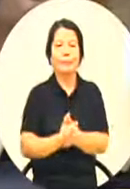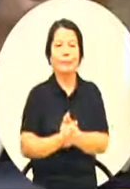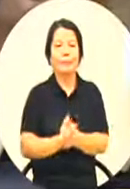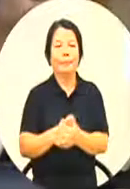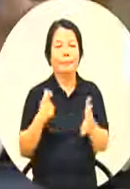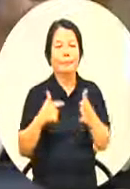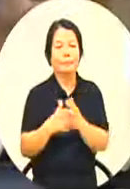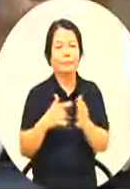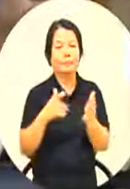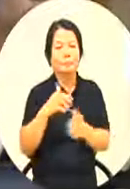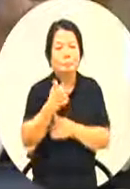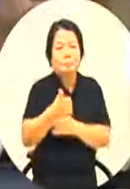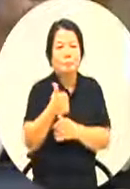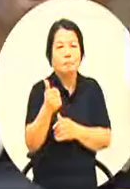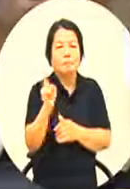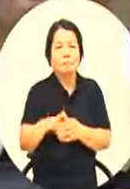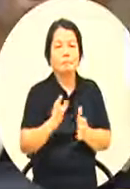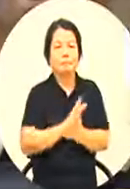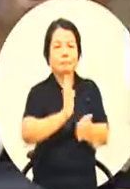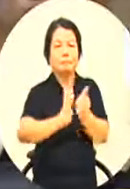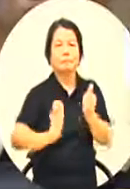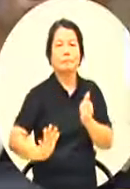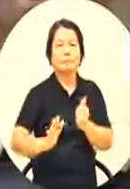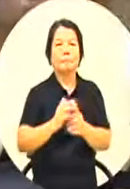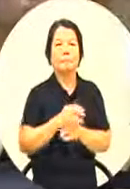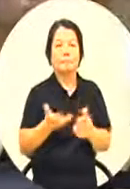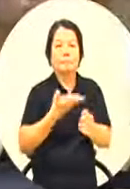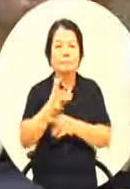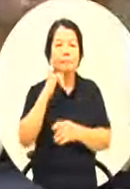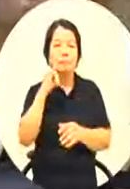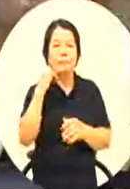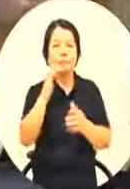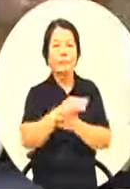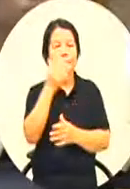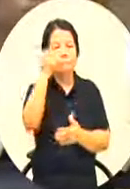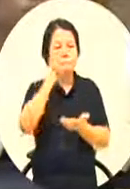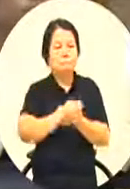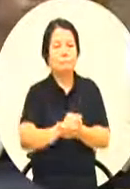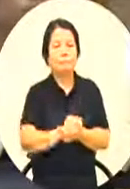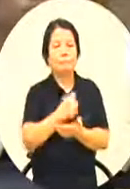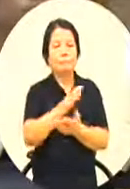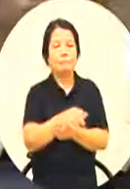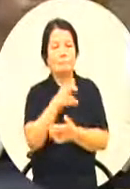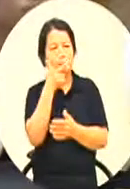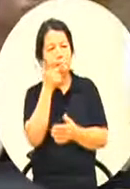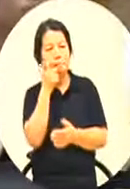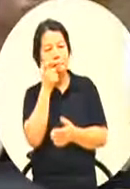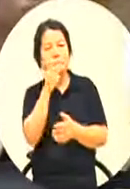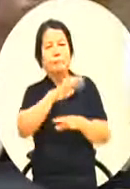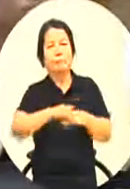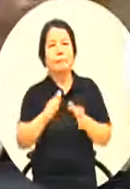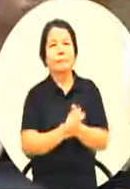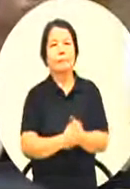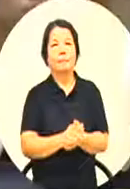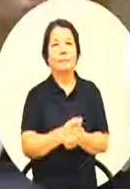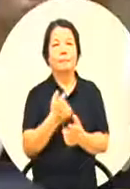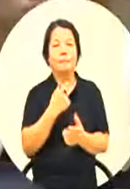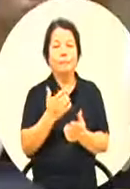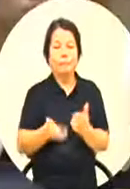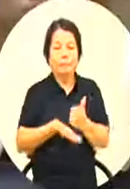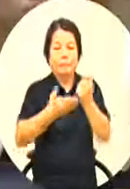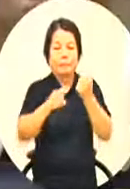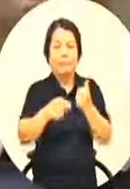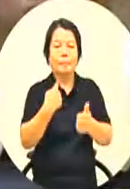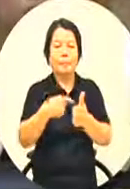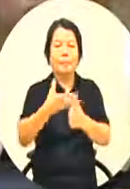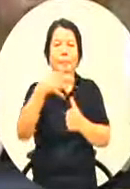还有他们的态度都让我们家长都印象很深刻所以呢我觉得在这里我是很肯定我们